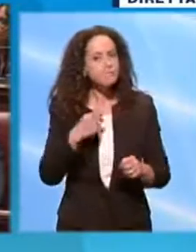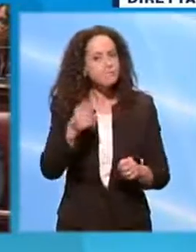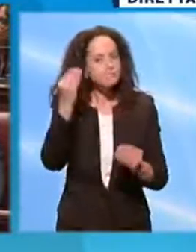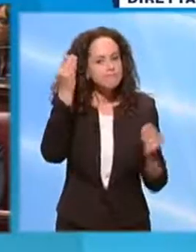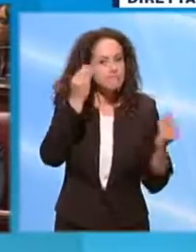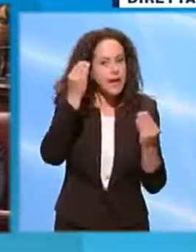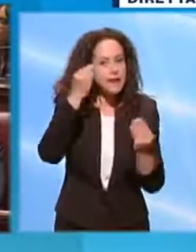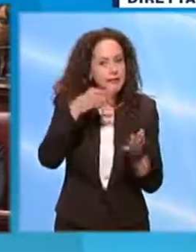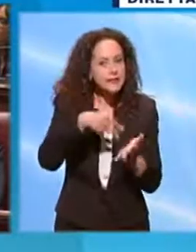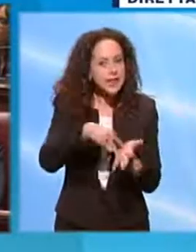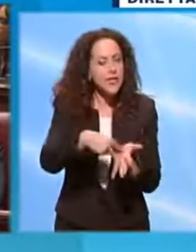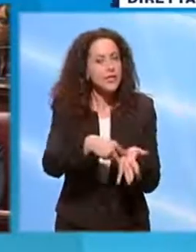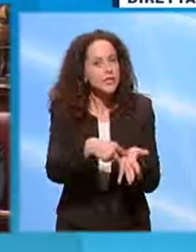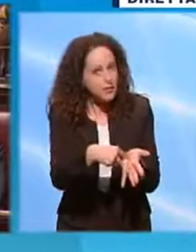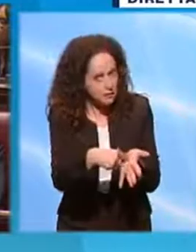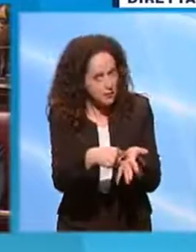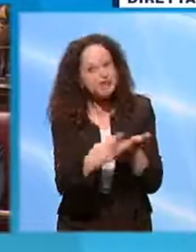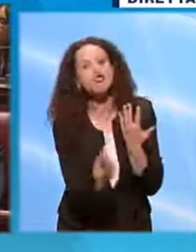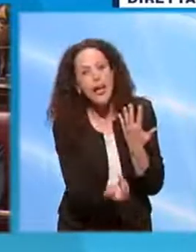allora noi rappresentiamo un problema.